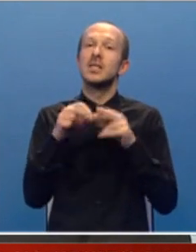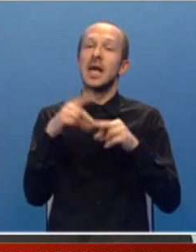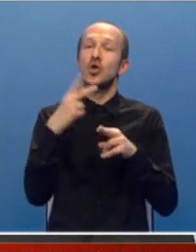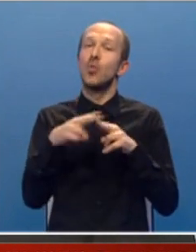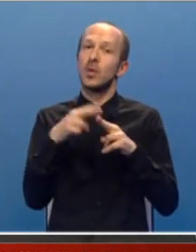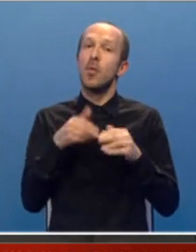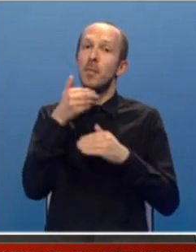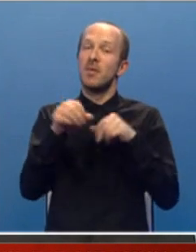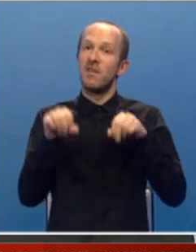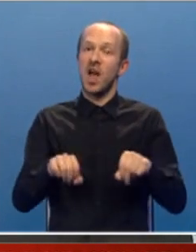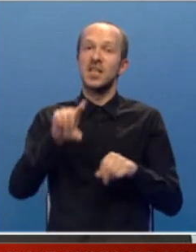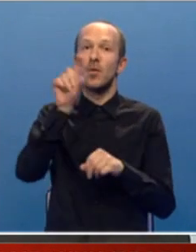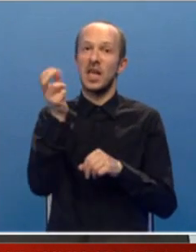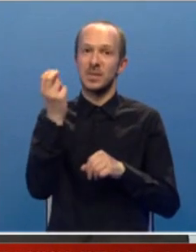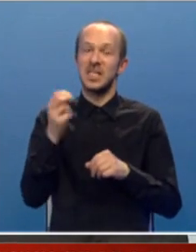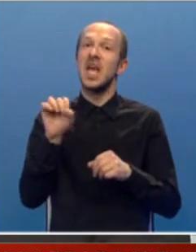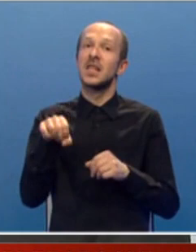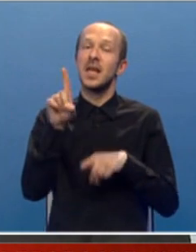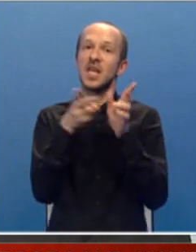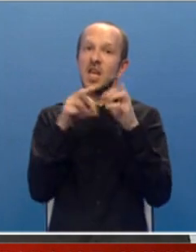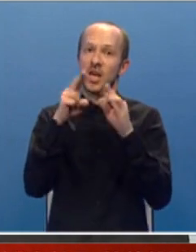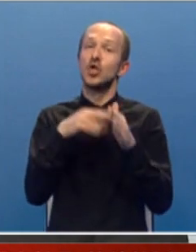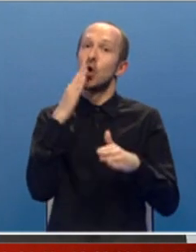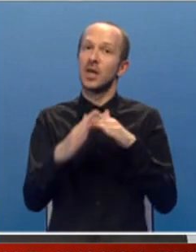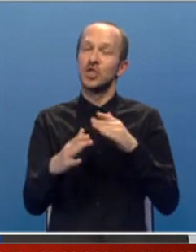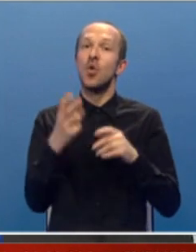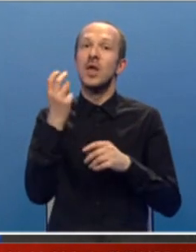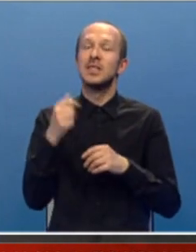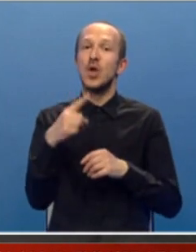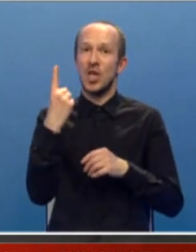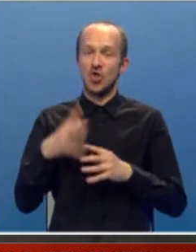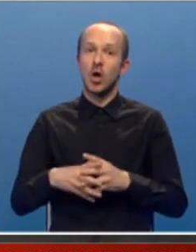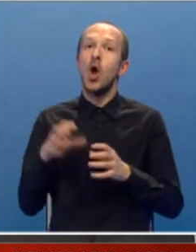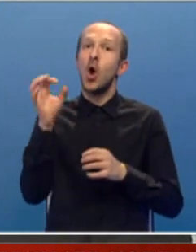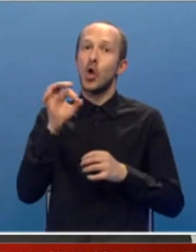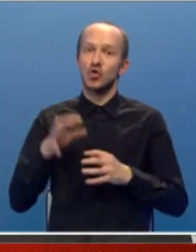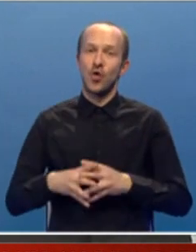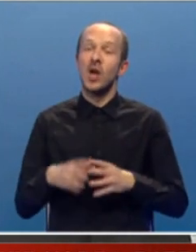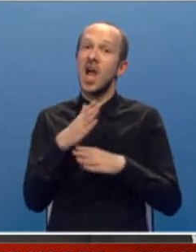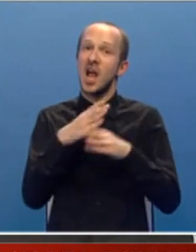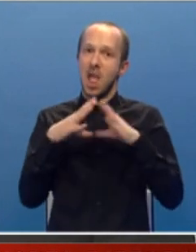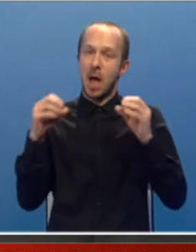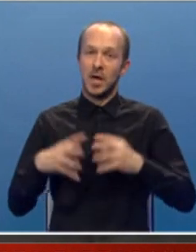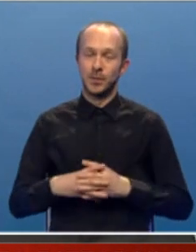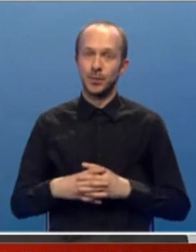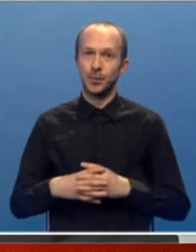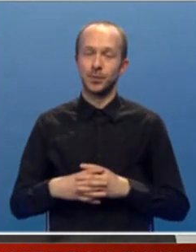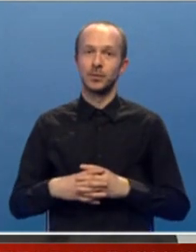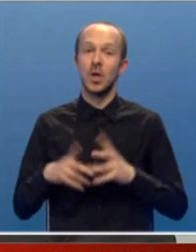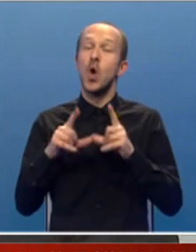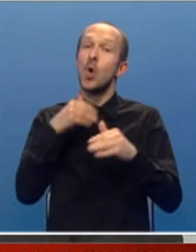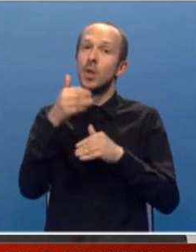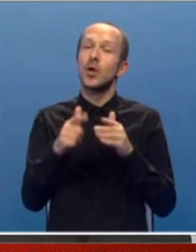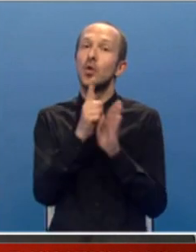prema Vlade Republike Srpske da na neki način ograničujemo bar cijenu jednog osnovnog hljeba, a u